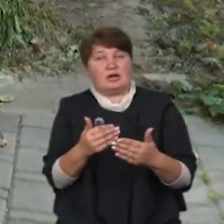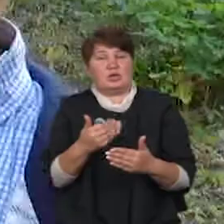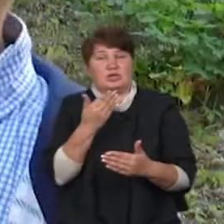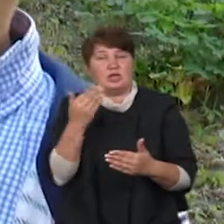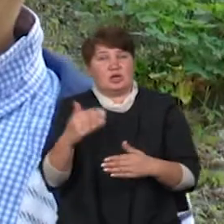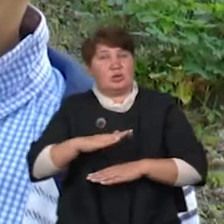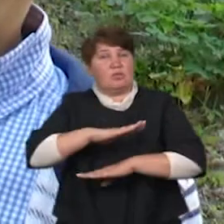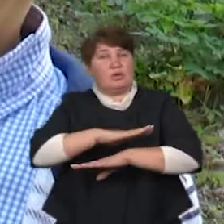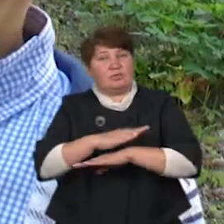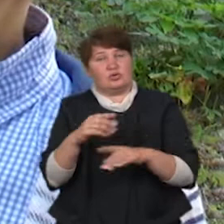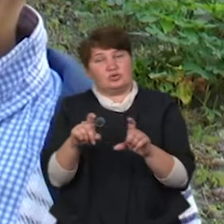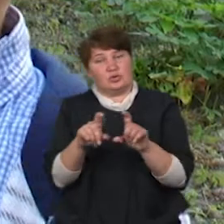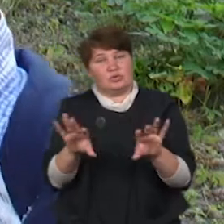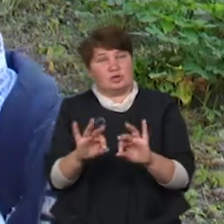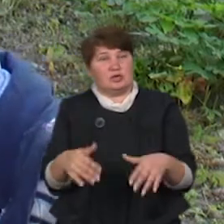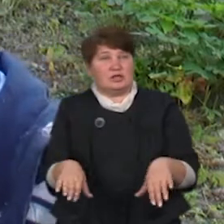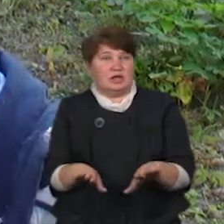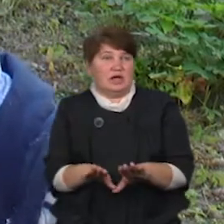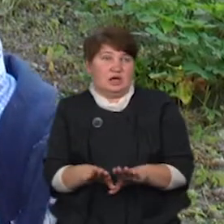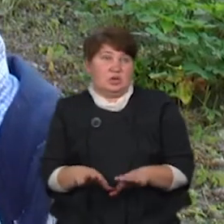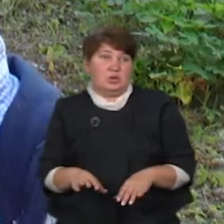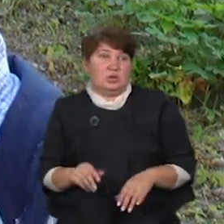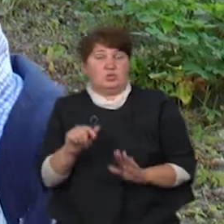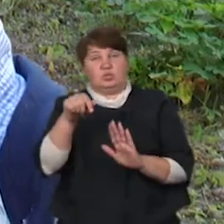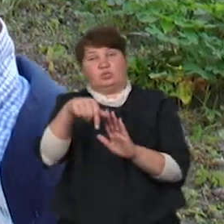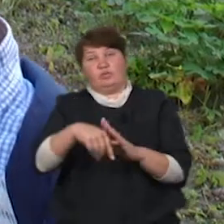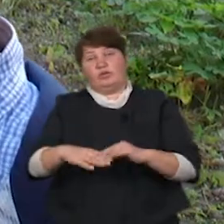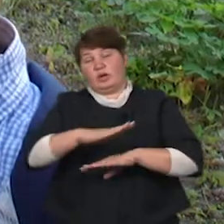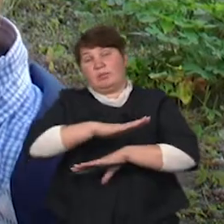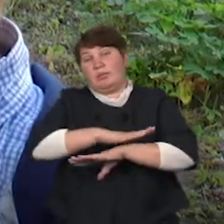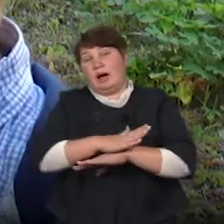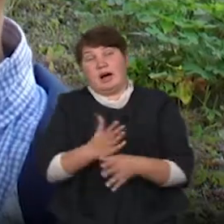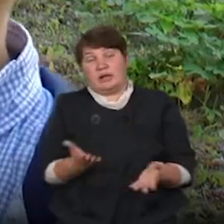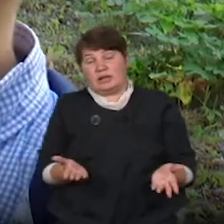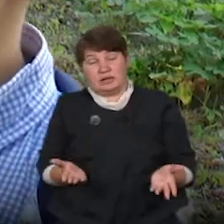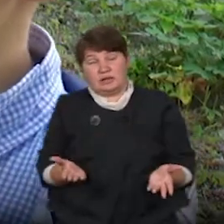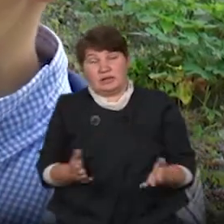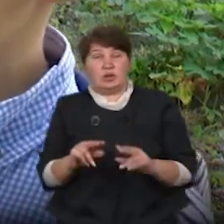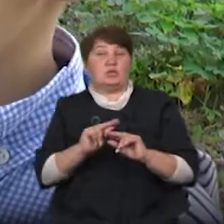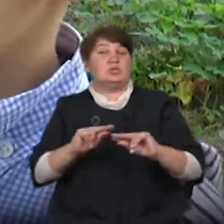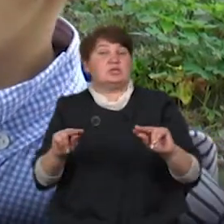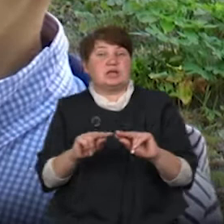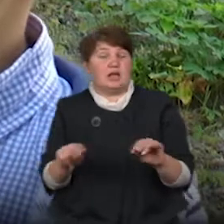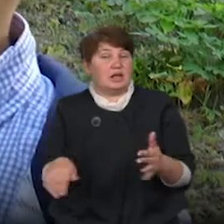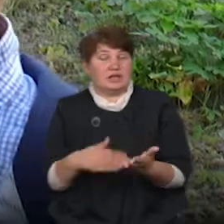Про свою школу розповідає так. Ну, там внутрі партої, учительниця є.